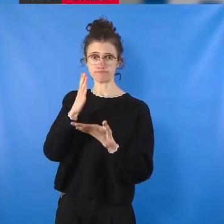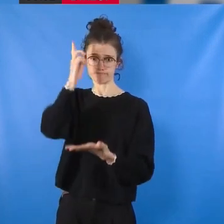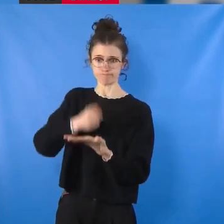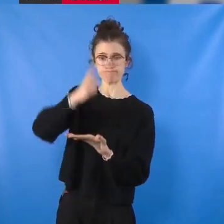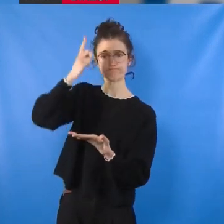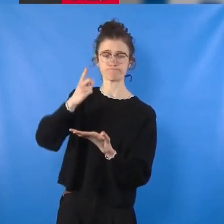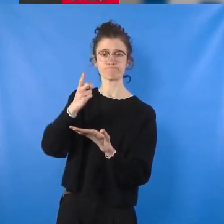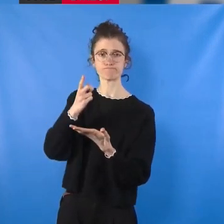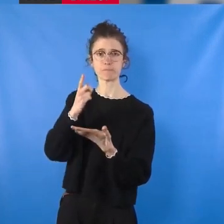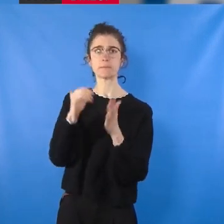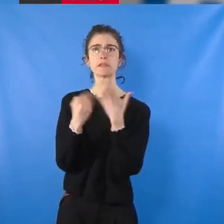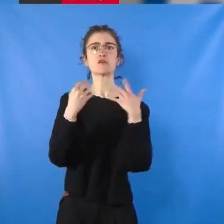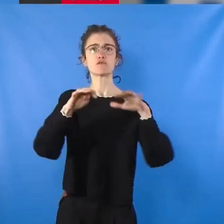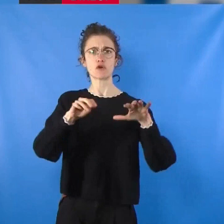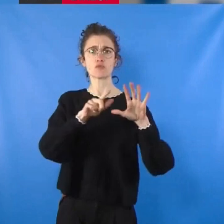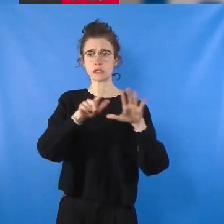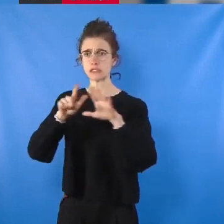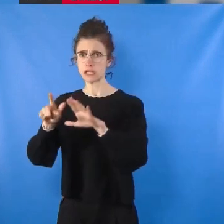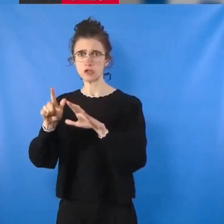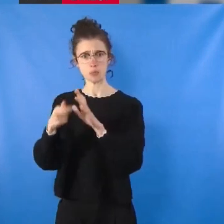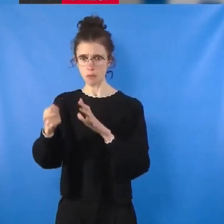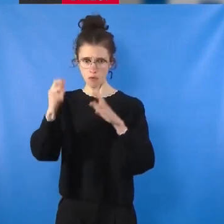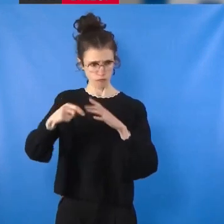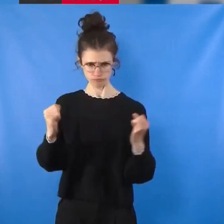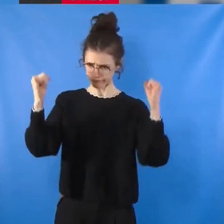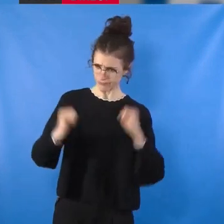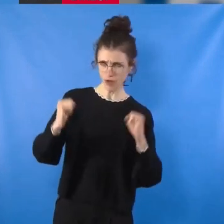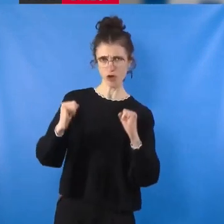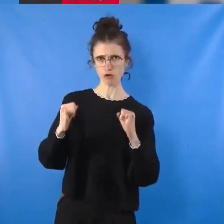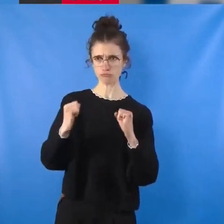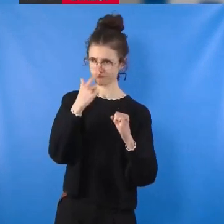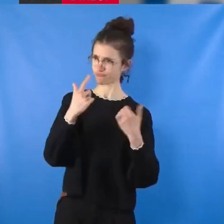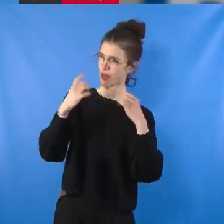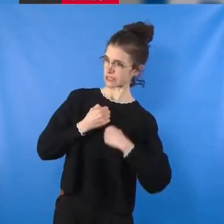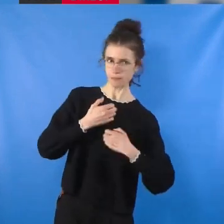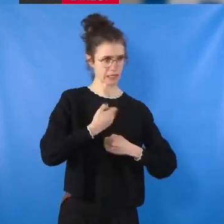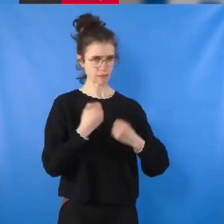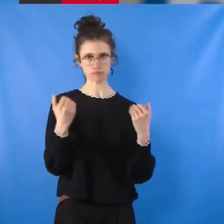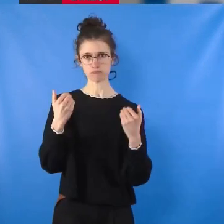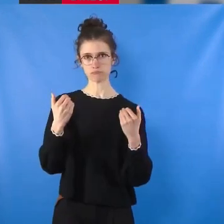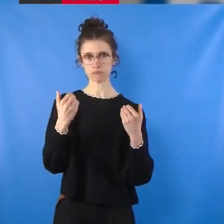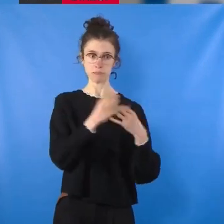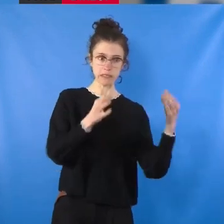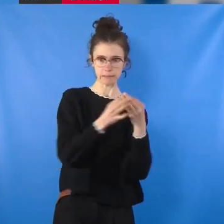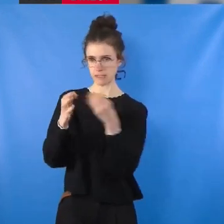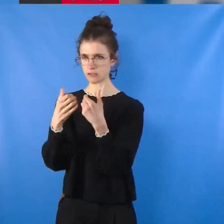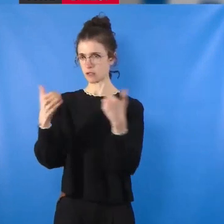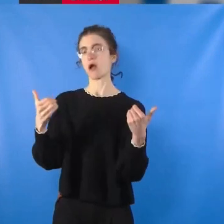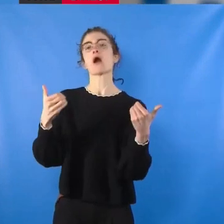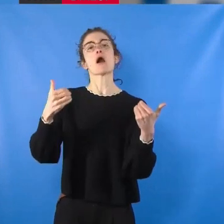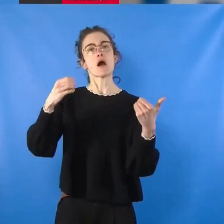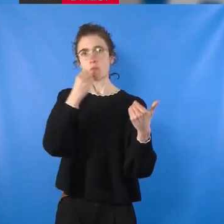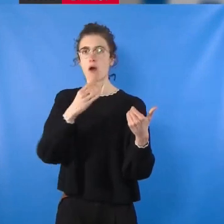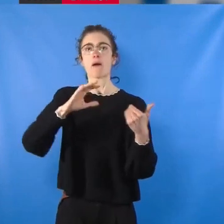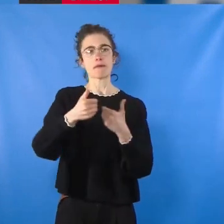accord de sécurité mutuel entre les deux États voisins. C'est ainsi que nous pourrons enfin gagner la paix et la